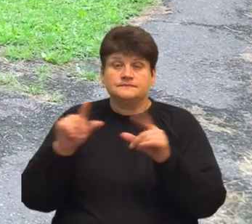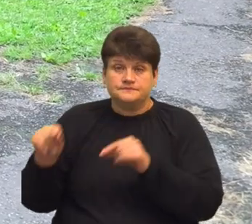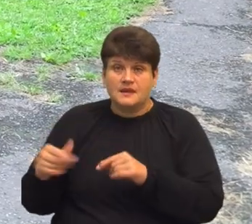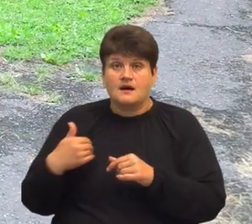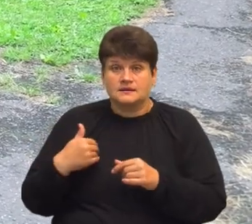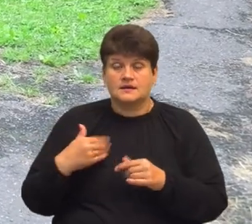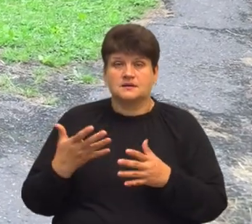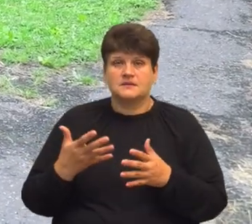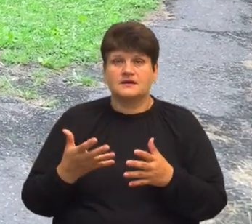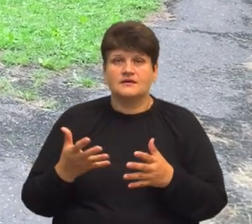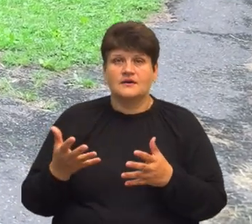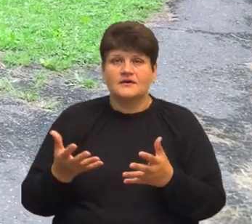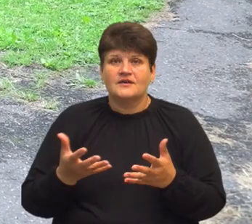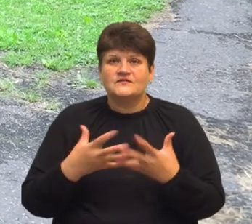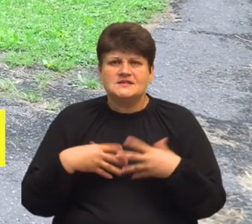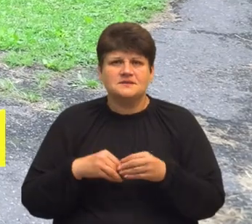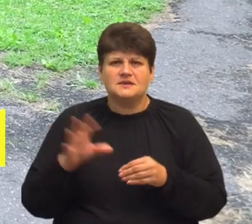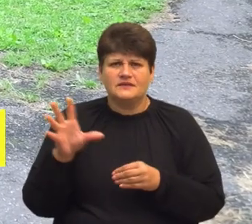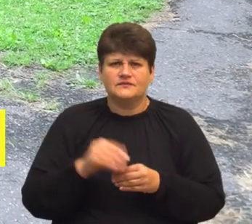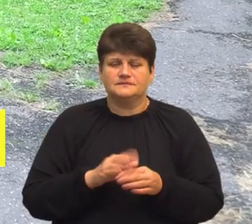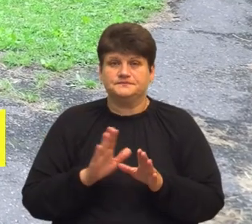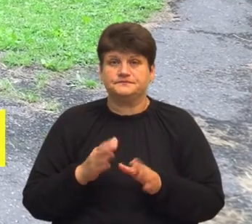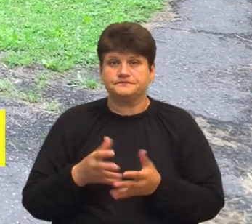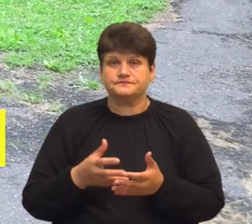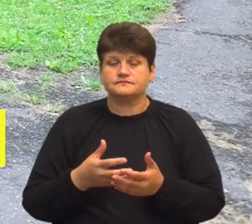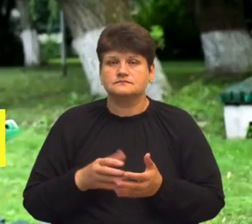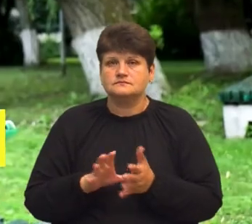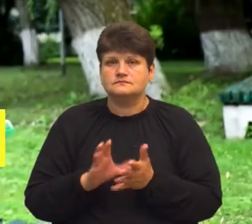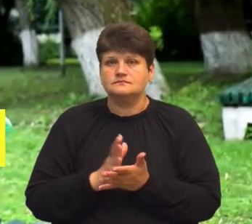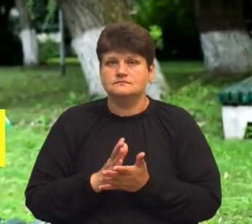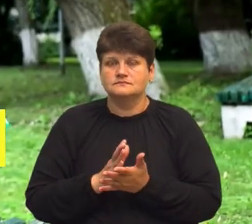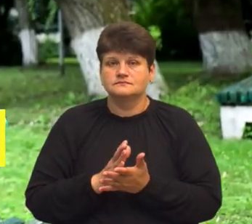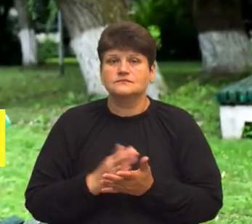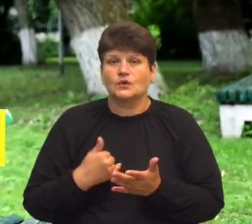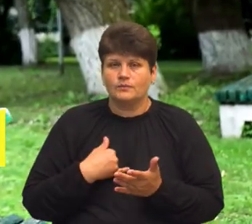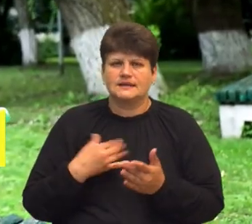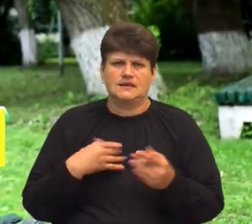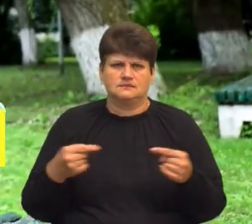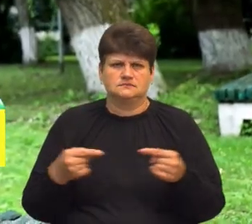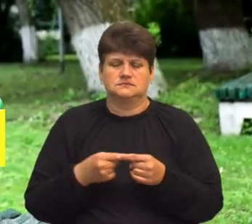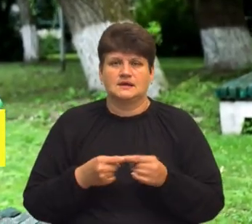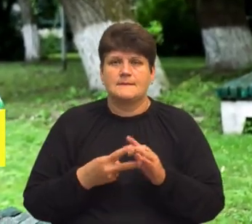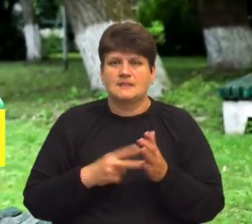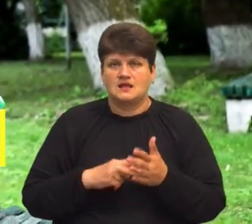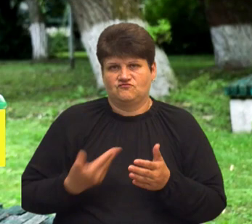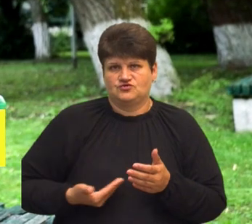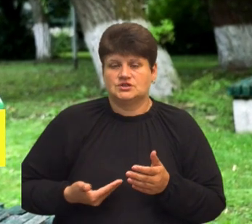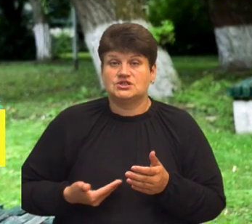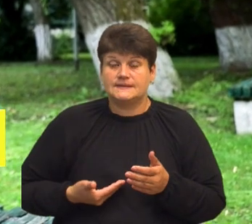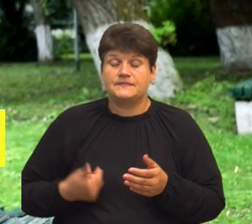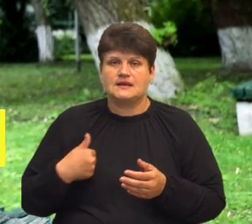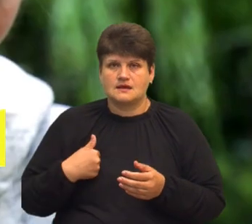сім'ї черпаємо усю енергію. Боються, розповів про плани на майбутнє. У мене є чіткий план по життю, я